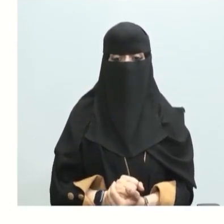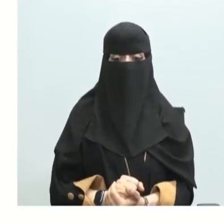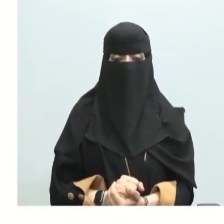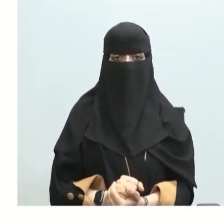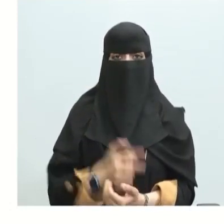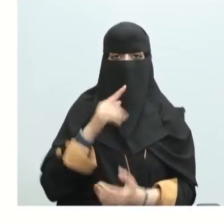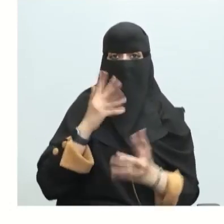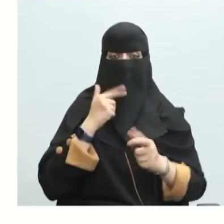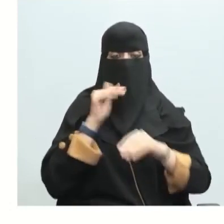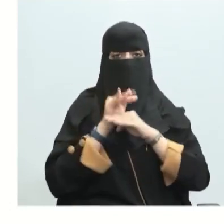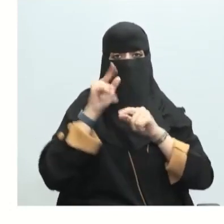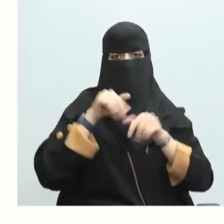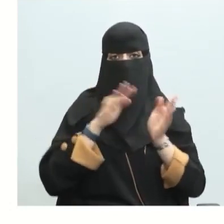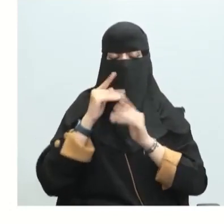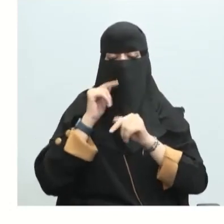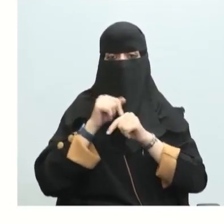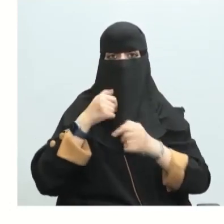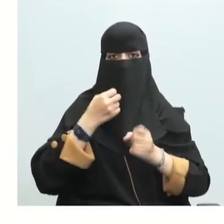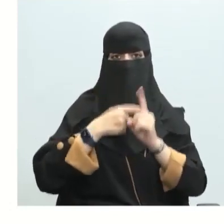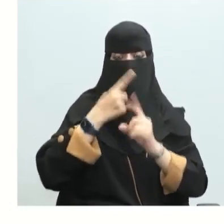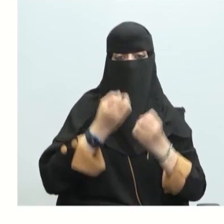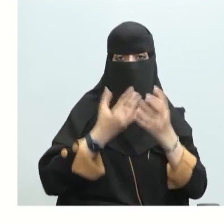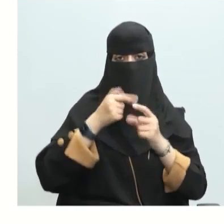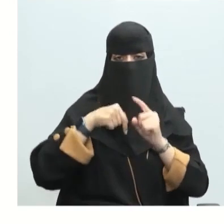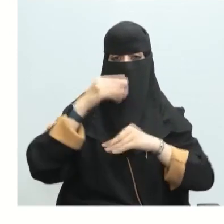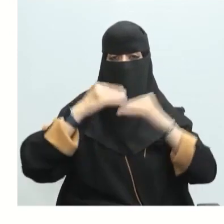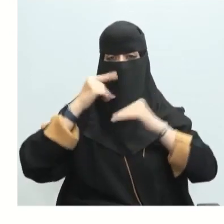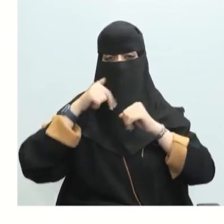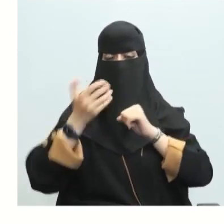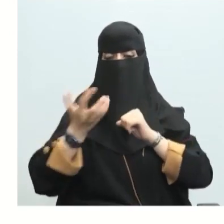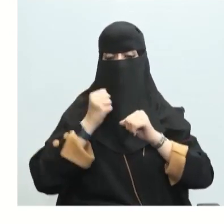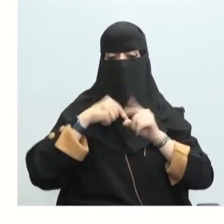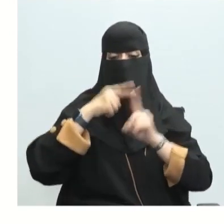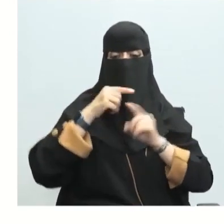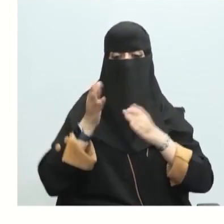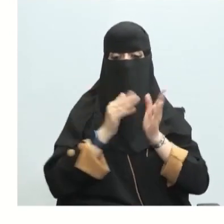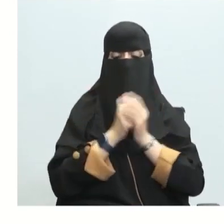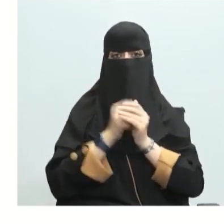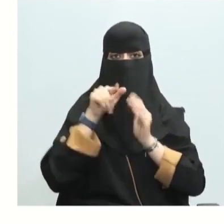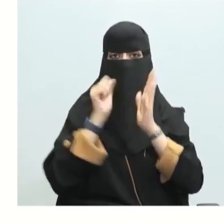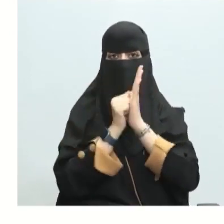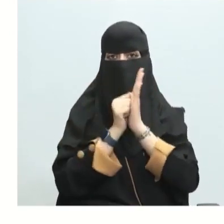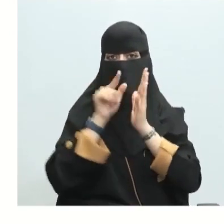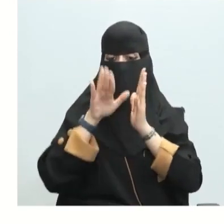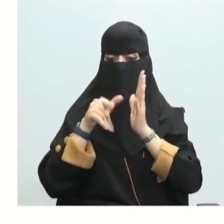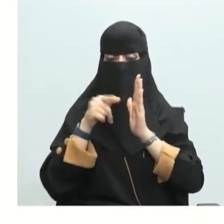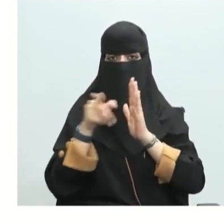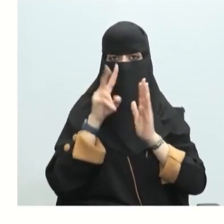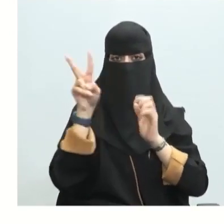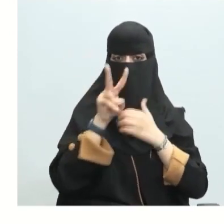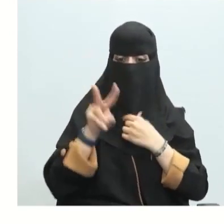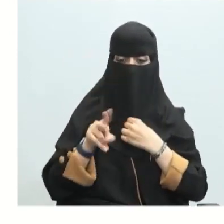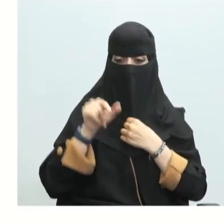إذن ماذا تعلمنا اليوم؟ تعلمنا حرارة التكوين القياسية وأيضاً ما مصدر حرارة التكوين لديك هذا النشاط